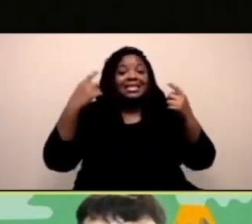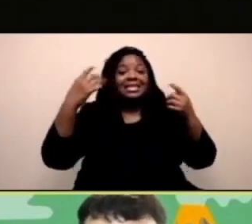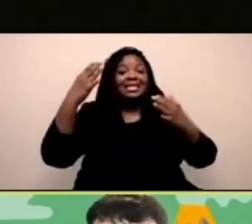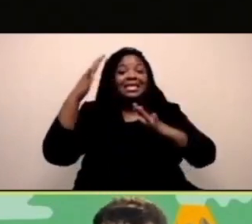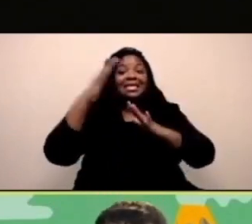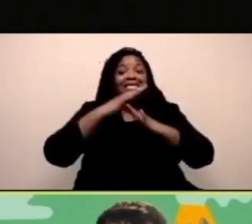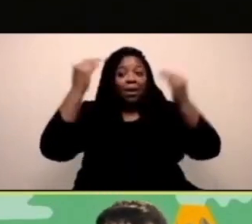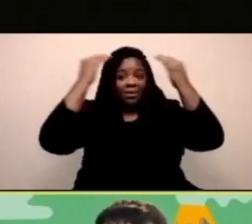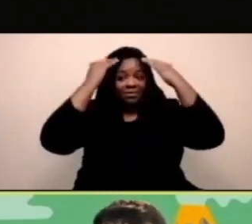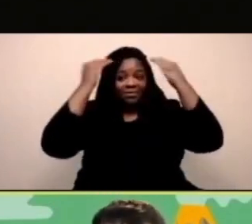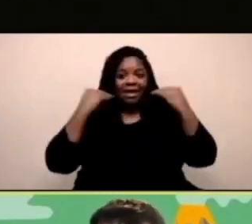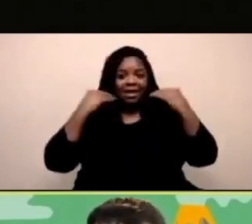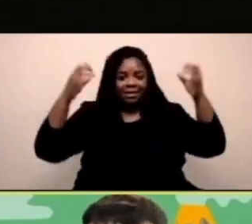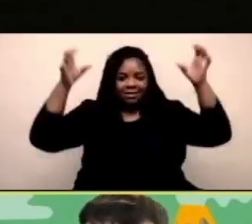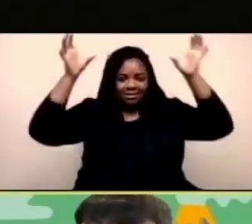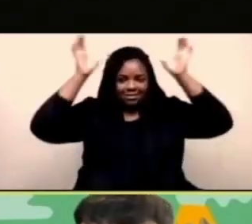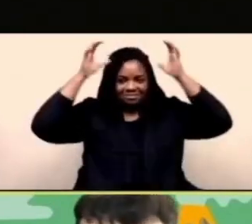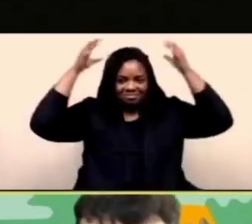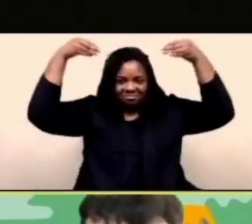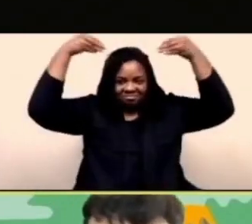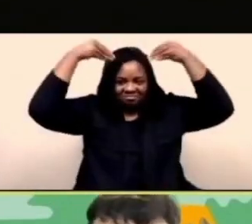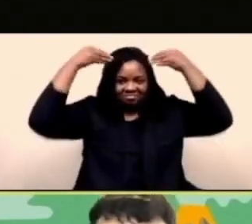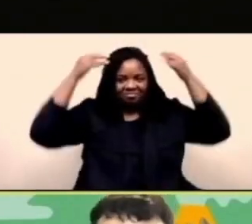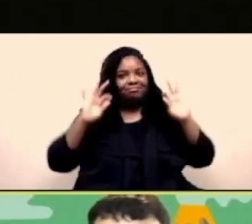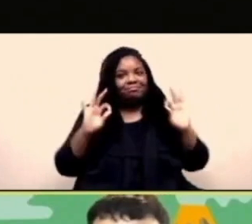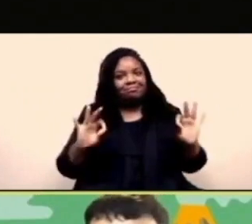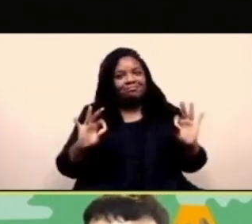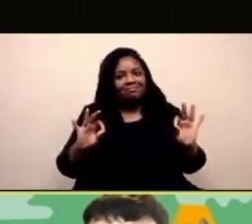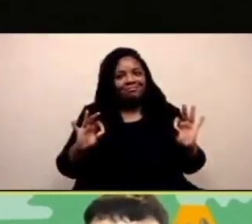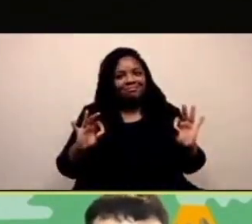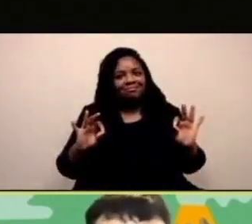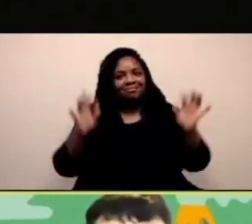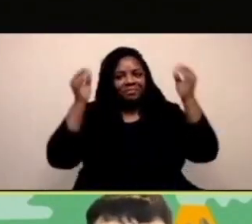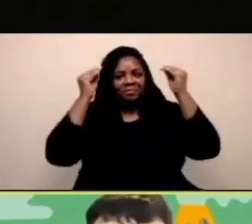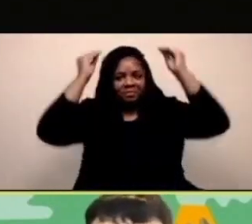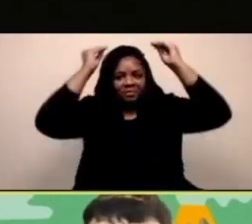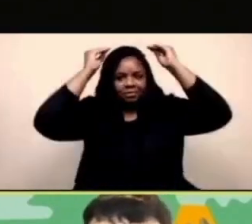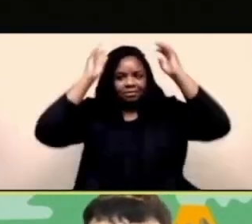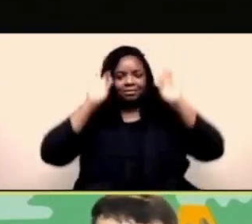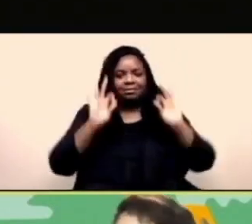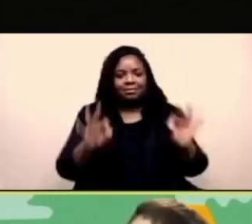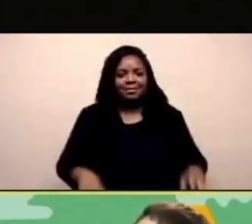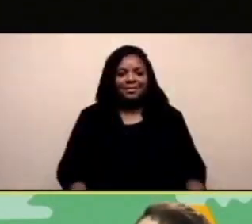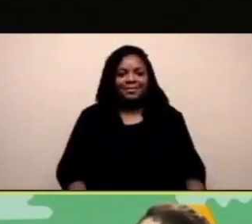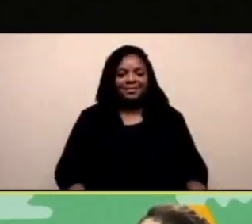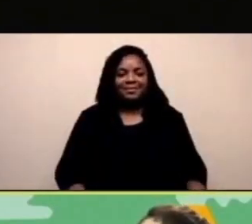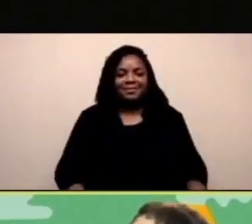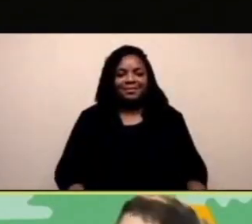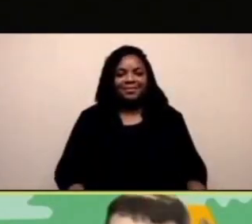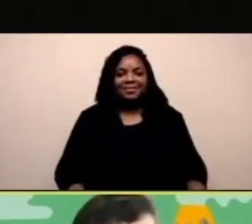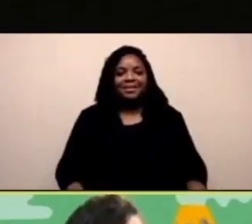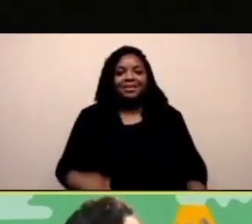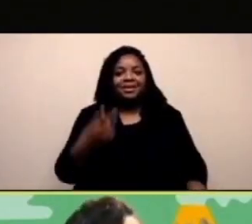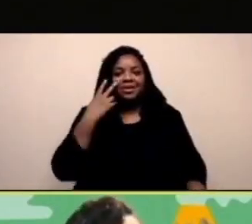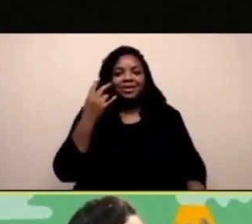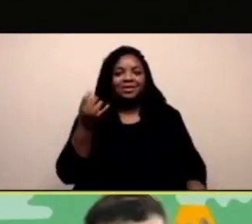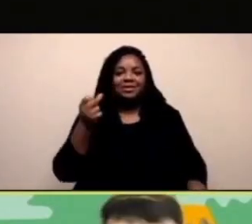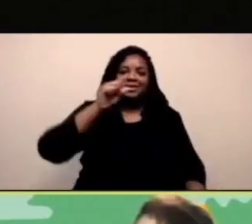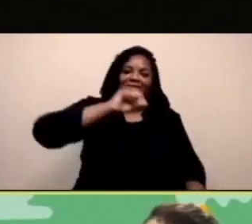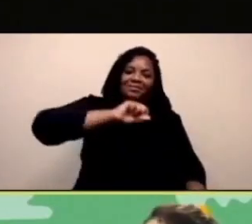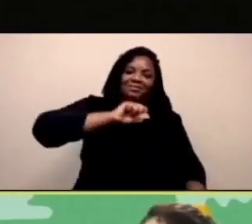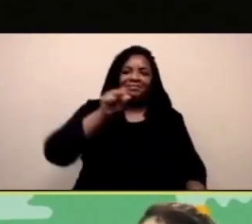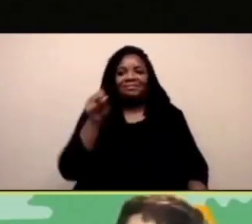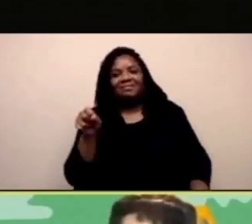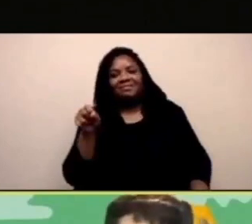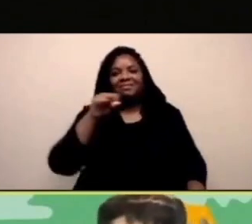Adesso non voglio che siano appiccicate al mio naso, quindi aggiungo dove voglio che si appiccichino. La mia